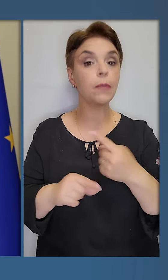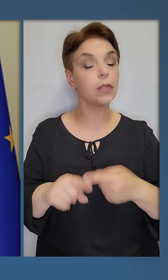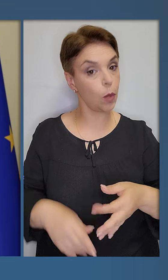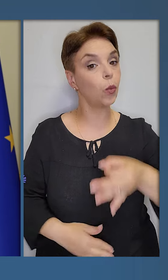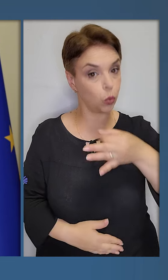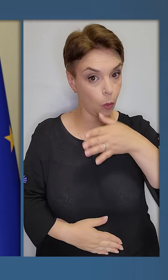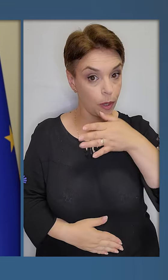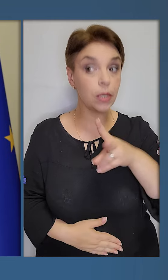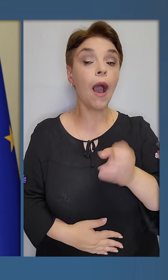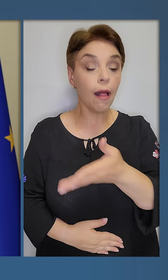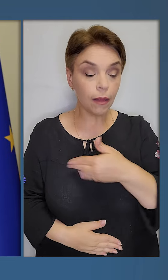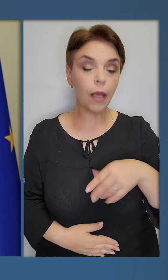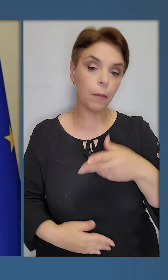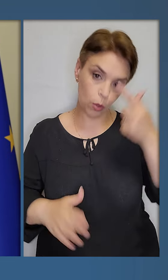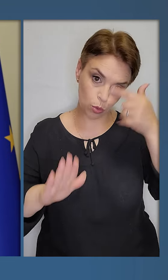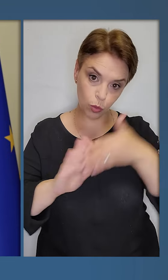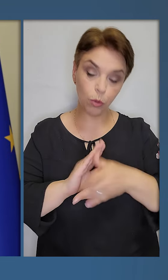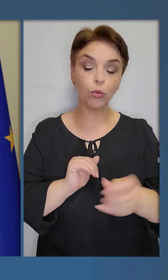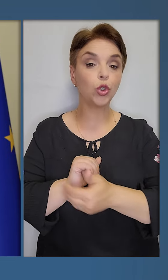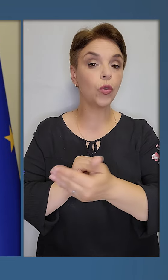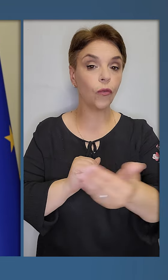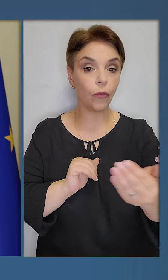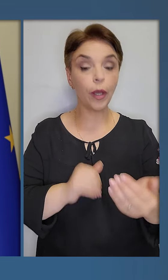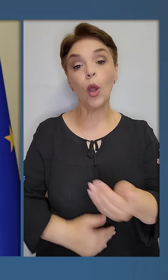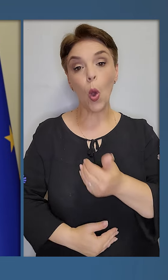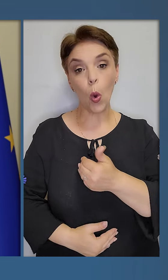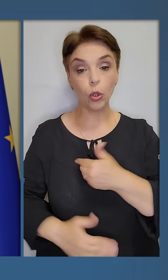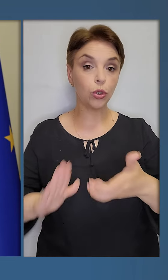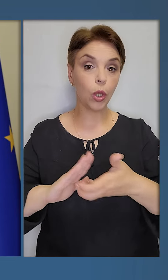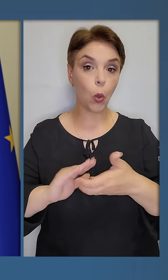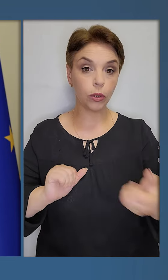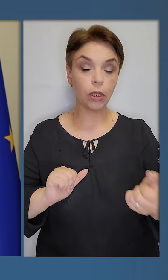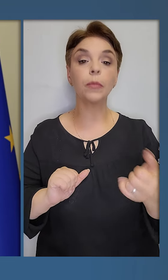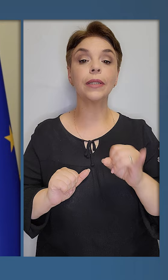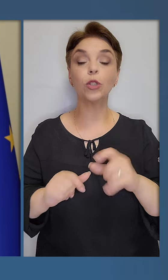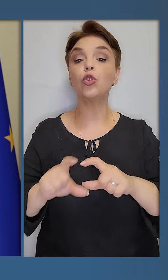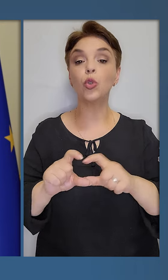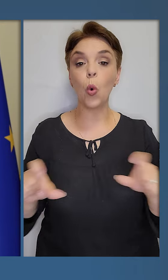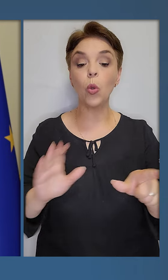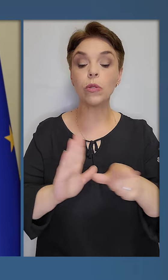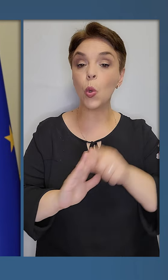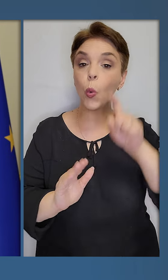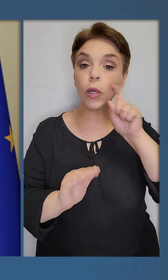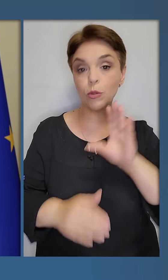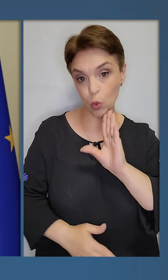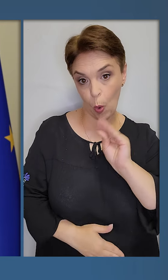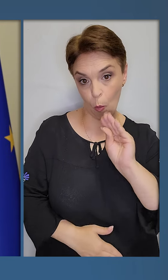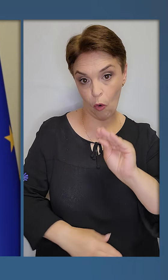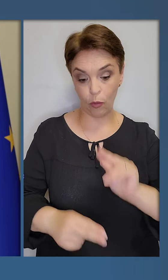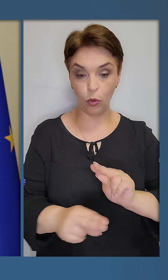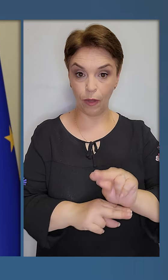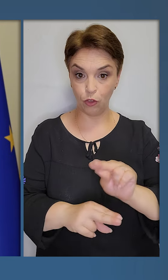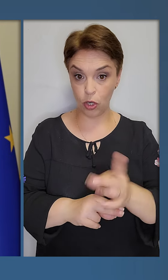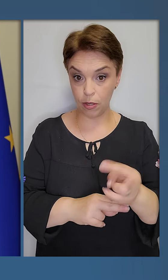це подобається. Але ми розуміємо, що ви хочете отримати і школу з українською мовою